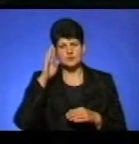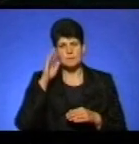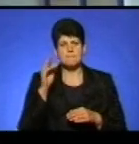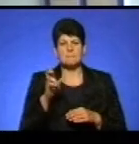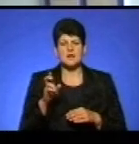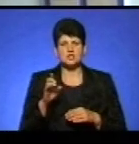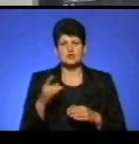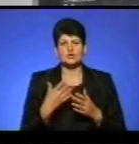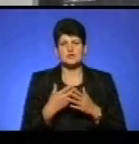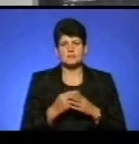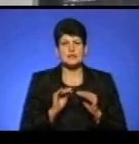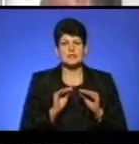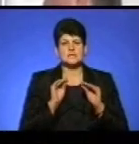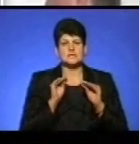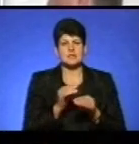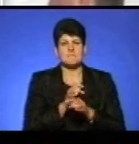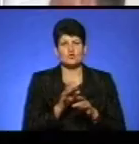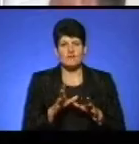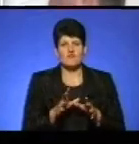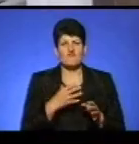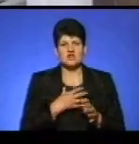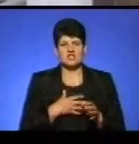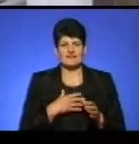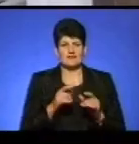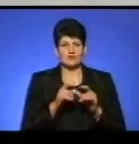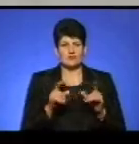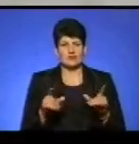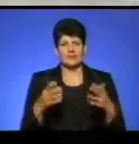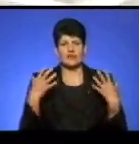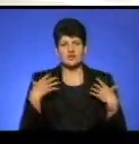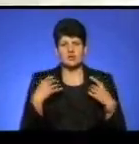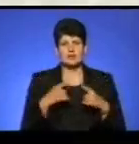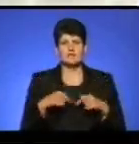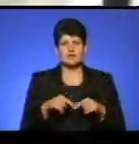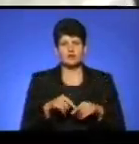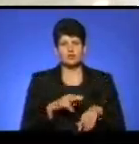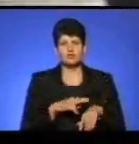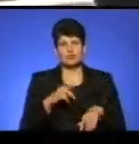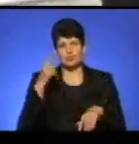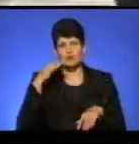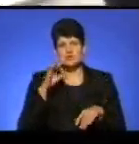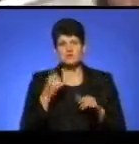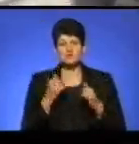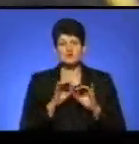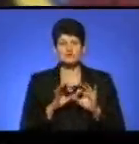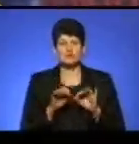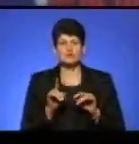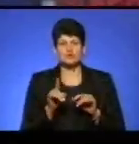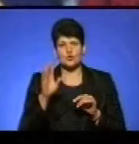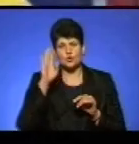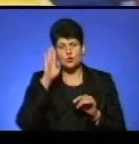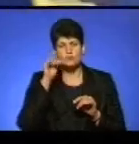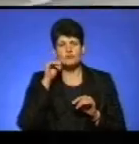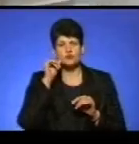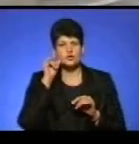замінував важливий об'єкт. Начальник Бережанського відділу поліції Сергій Горяний сьогодні розповів нам, що хлопець